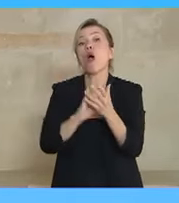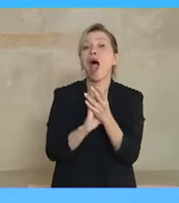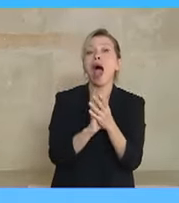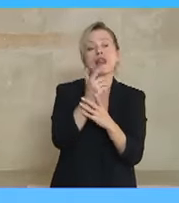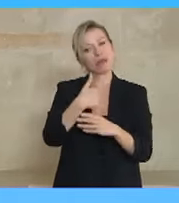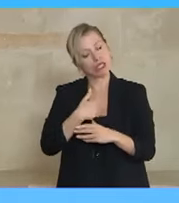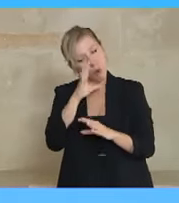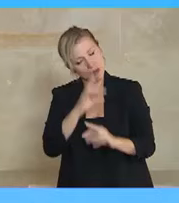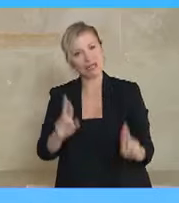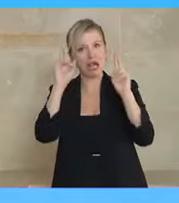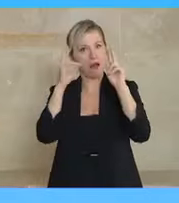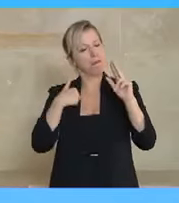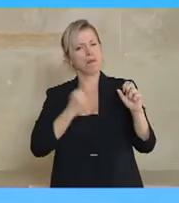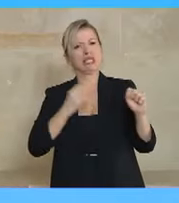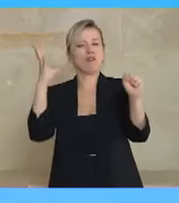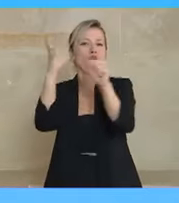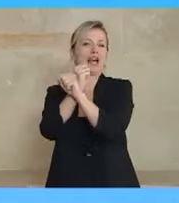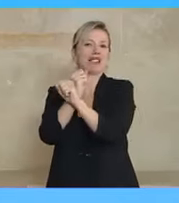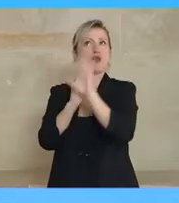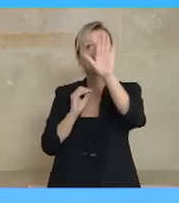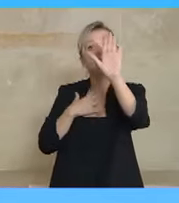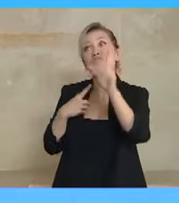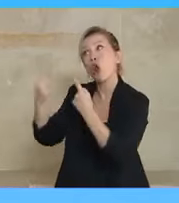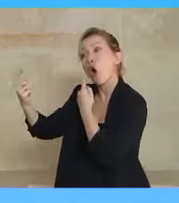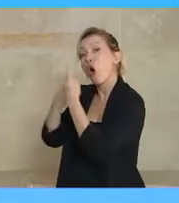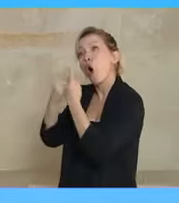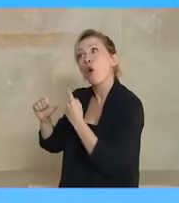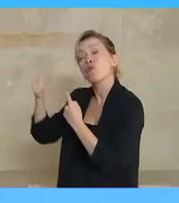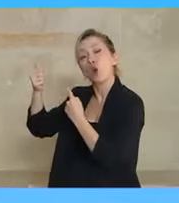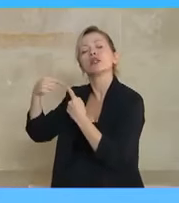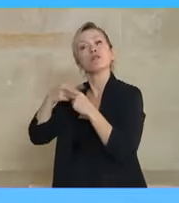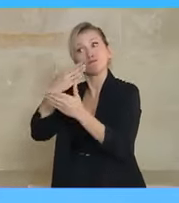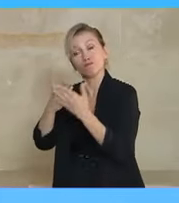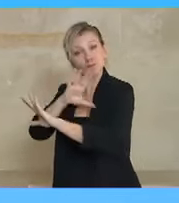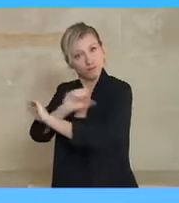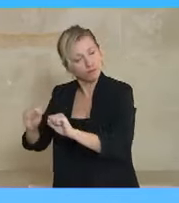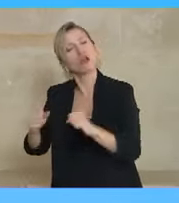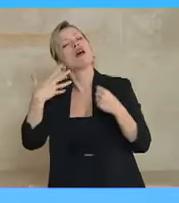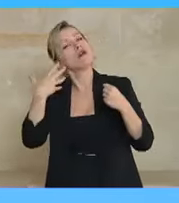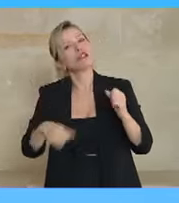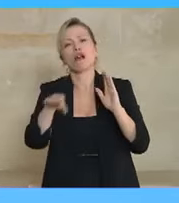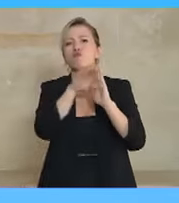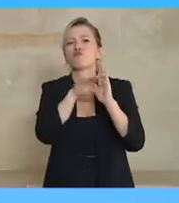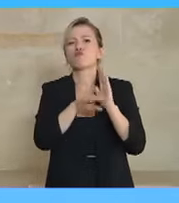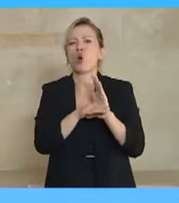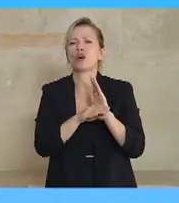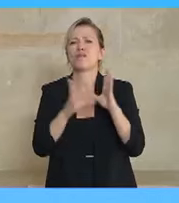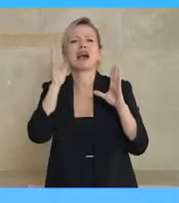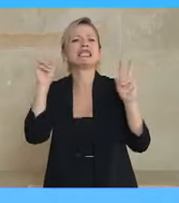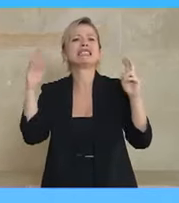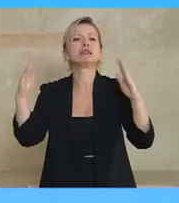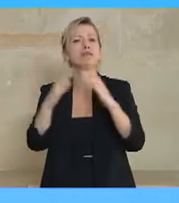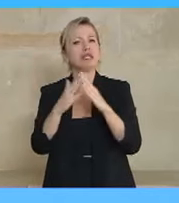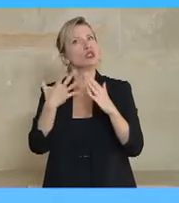σιόδοξης, όμως θα πετύχουμε το στόχο μας και θα μπορούμε να κάνουμε ένα νέο, πολύ μεγαλύτερο πρόγραμμα σπίτι μου, με πολλούς περισσότερους ωφελούμενους.